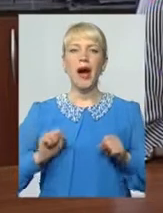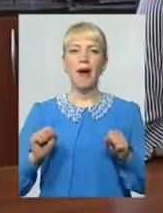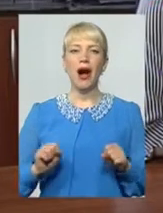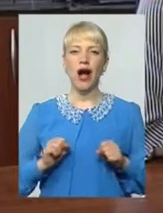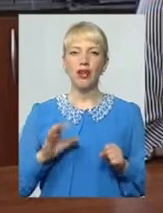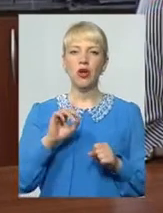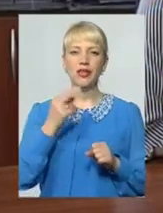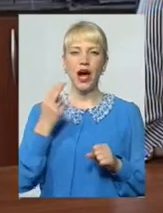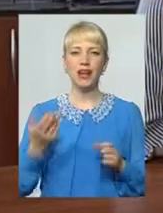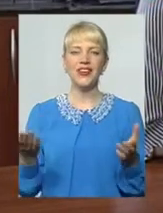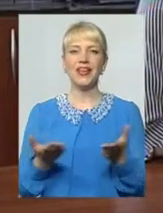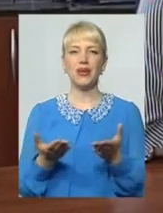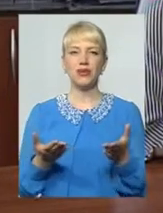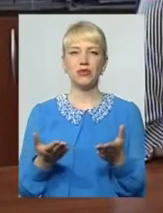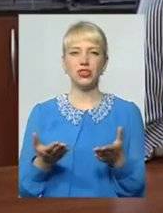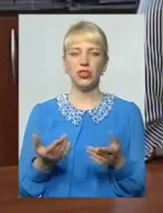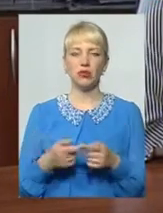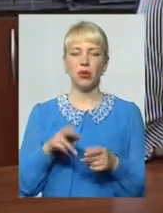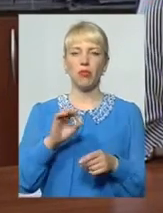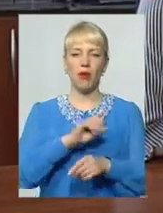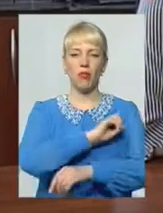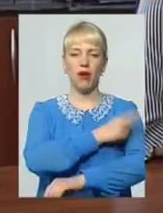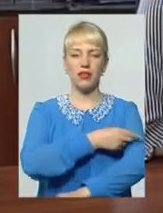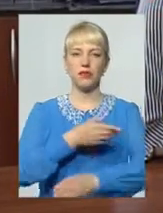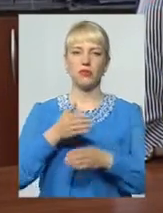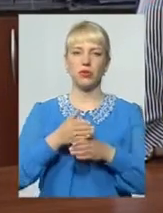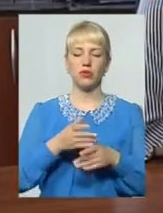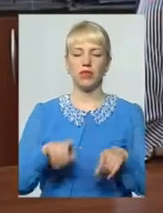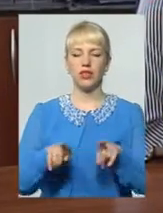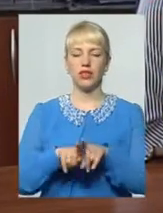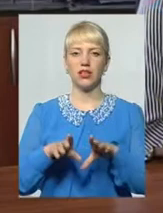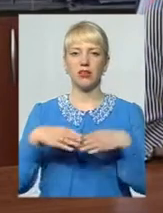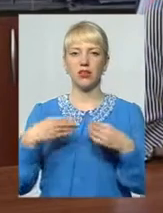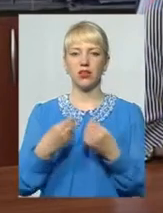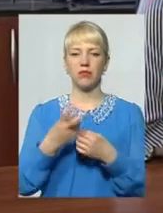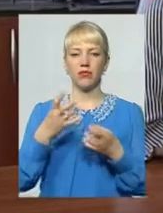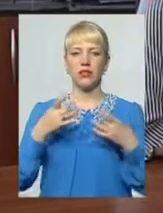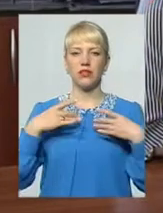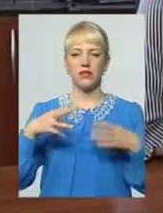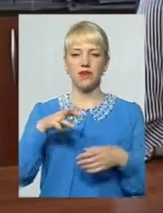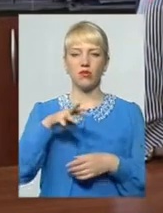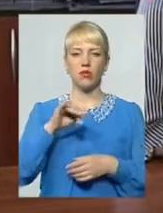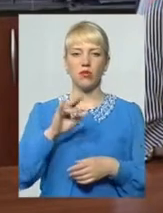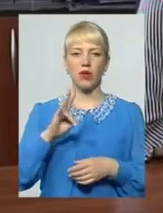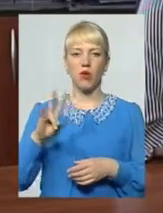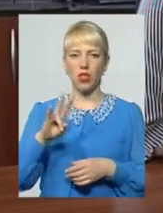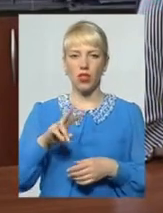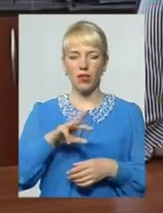соціально якимось чином по максимуму домогти таким родинам На свято Миколає, на Новий рік,